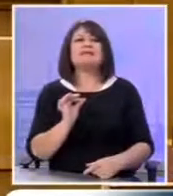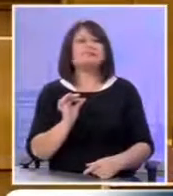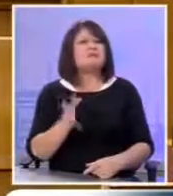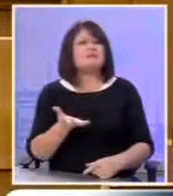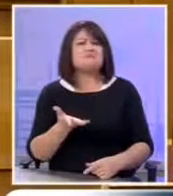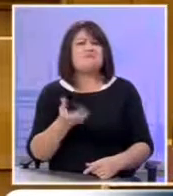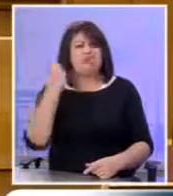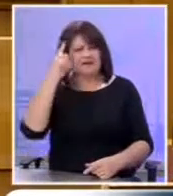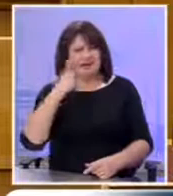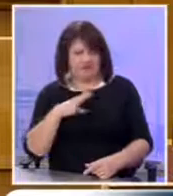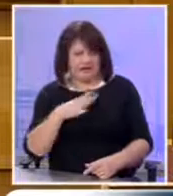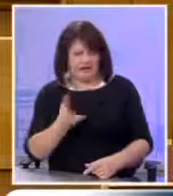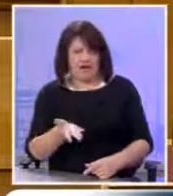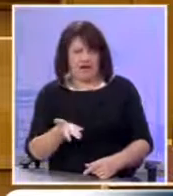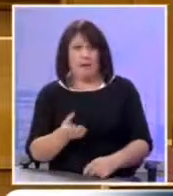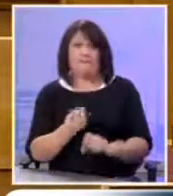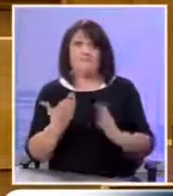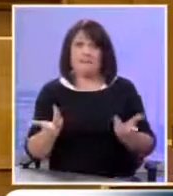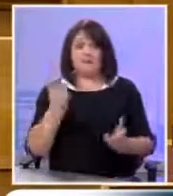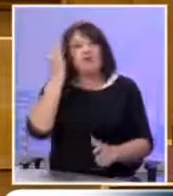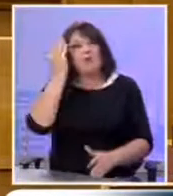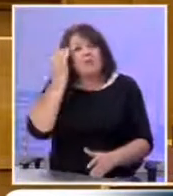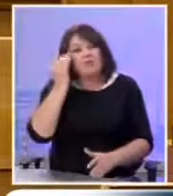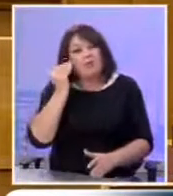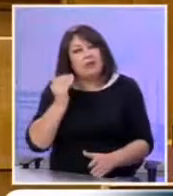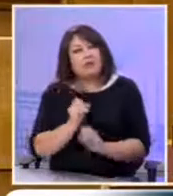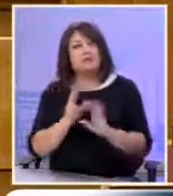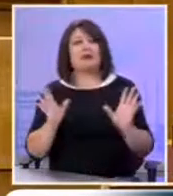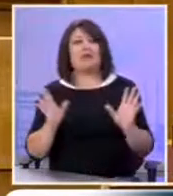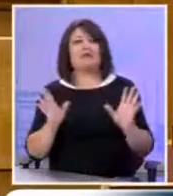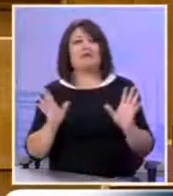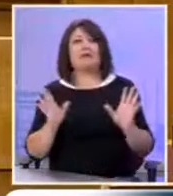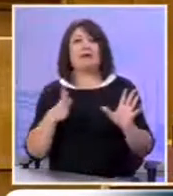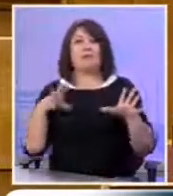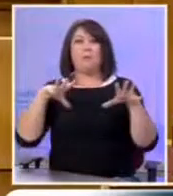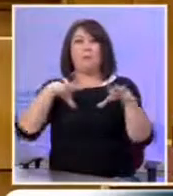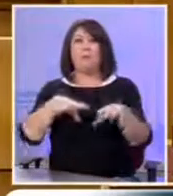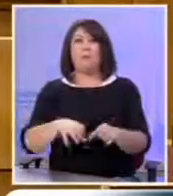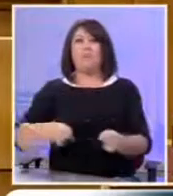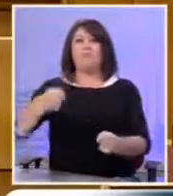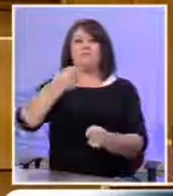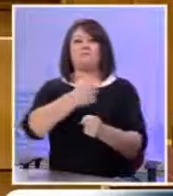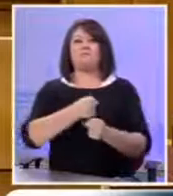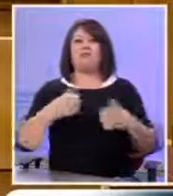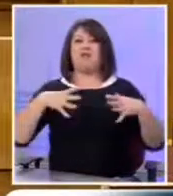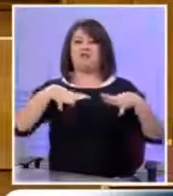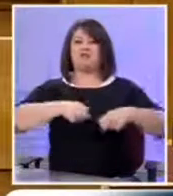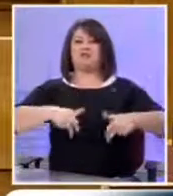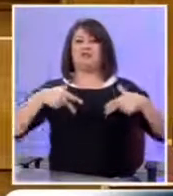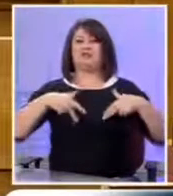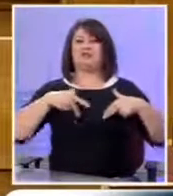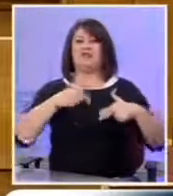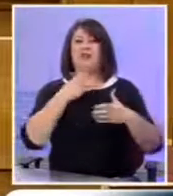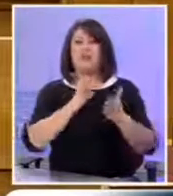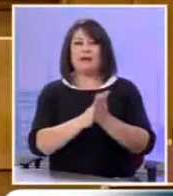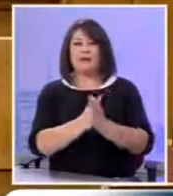Μήπως ξαφνικά παρασυρθήκαμε από τις ειρήνες της εξουσίας και θέλουμε κι εμείς να βάλουμε το χέρι στο μέλι